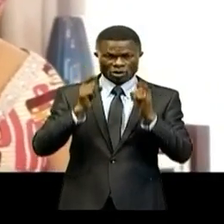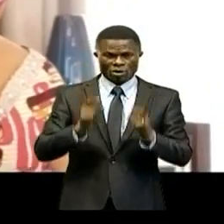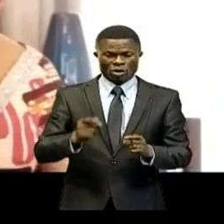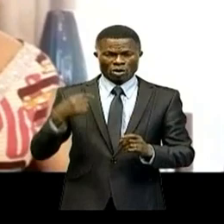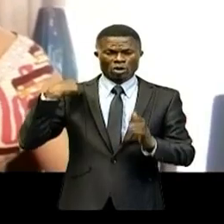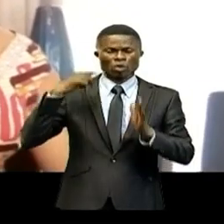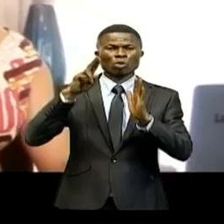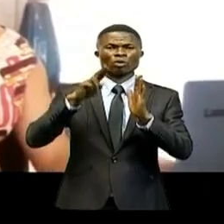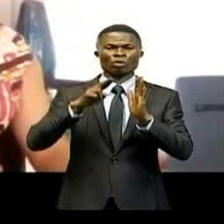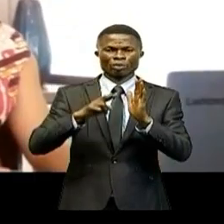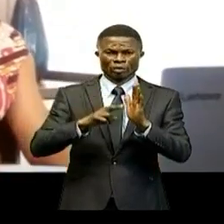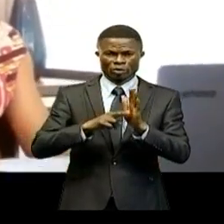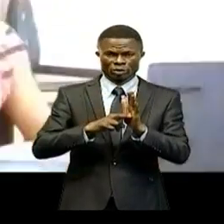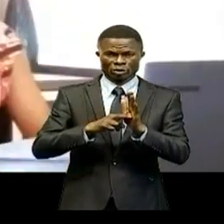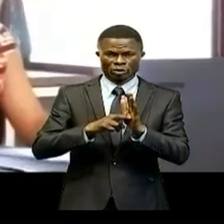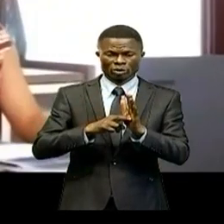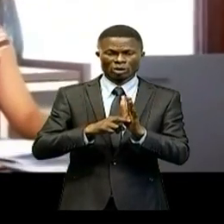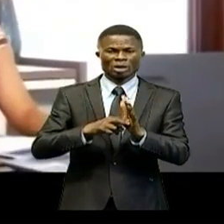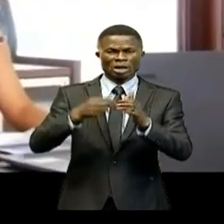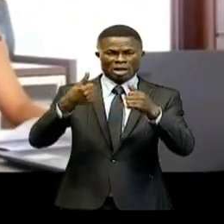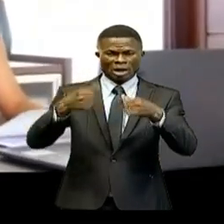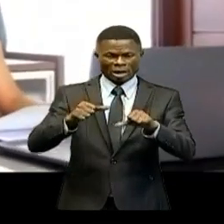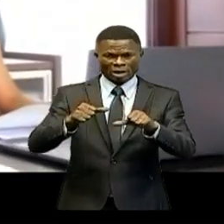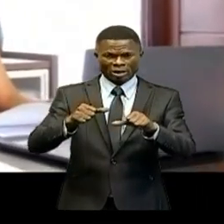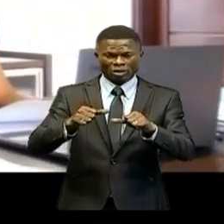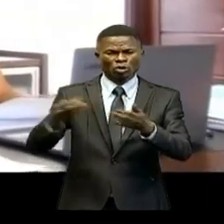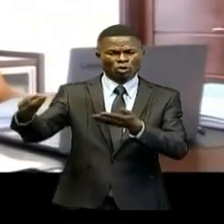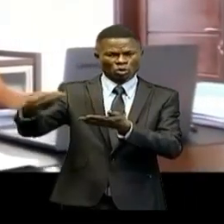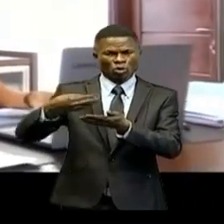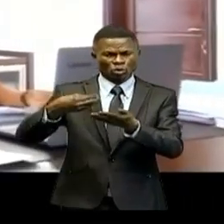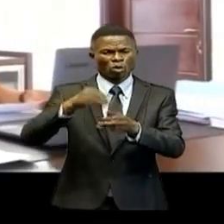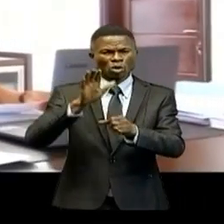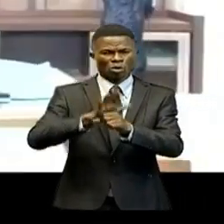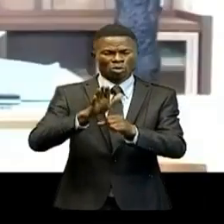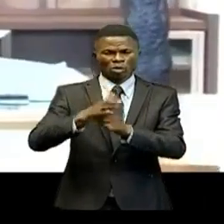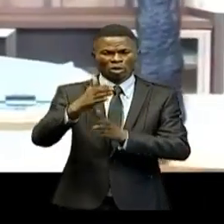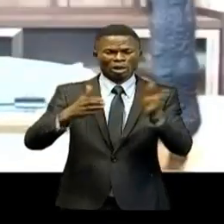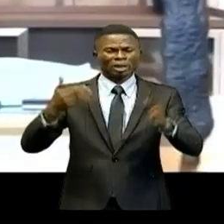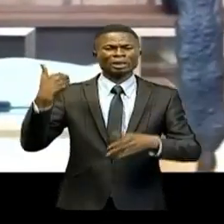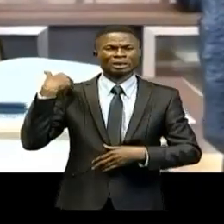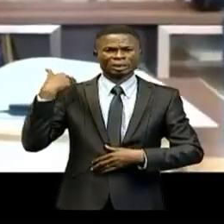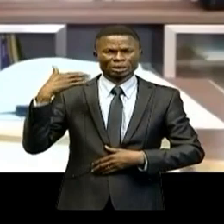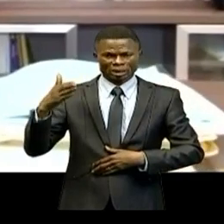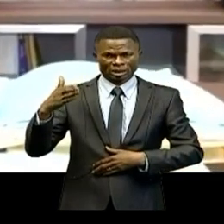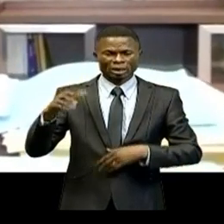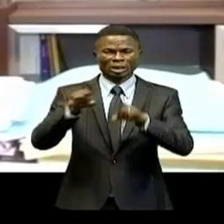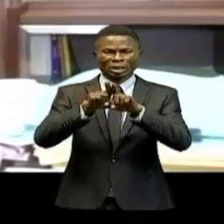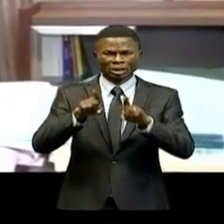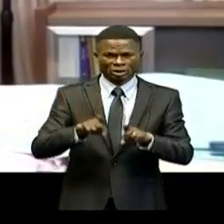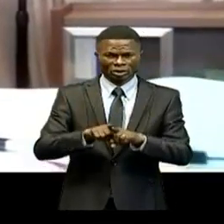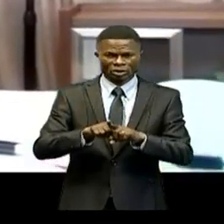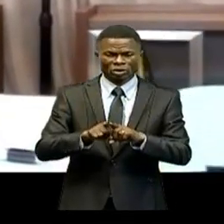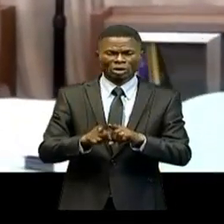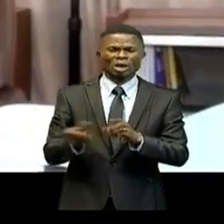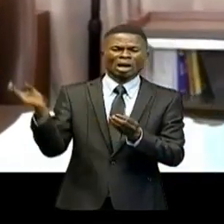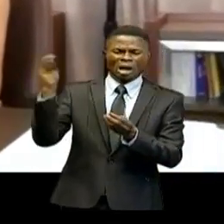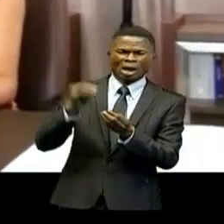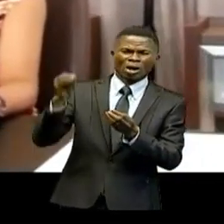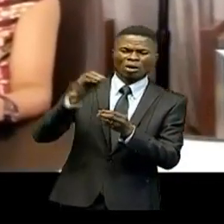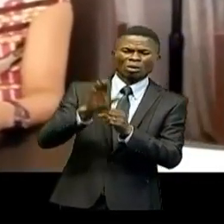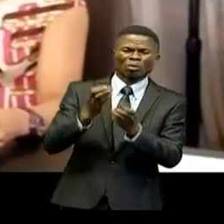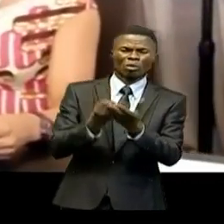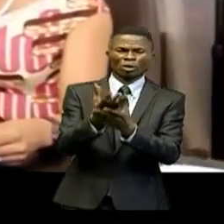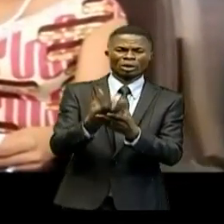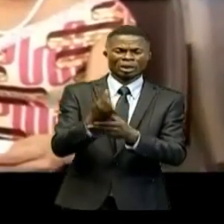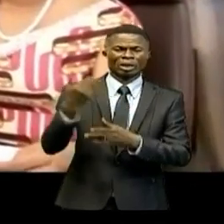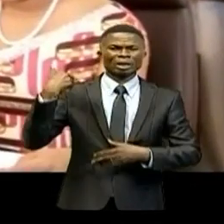gouvernement à maintenir le cap de la mobilisation accrue des recettes publiques et de la rationalisation des dépenses de